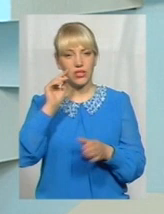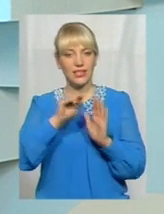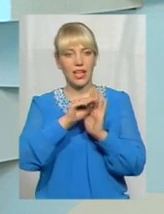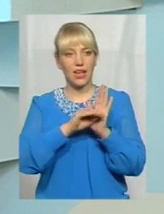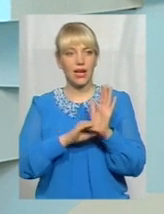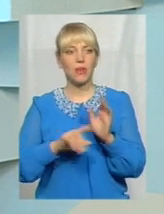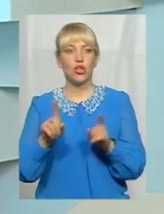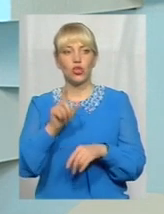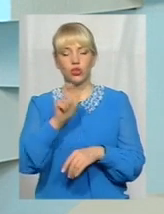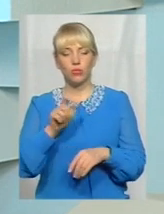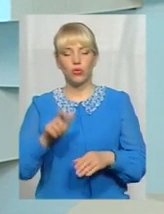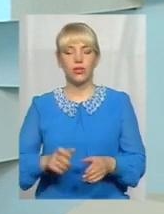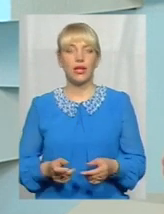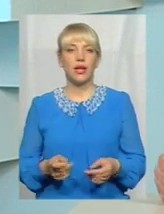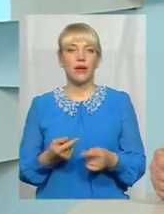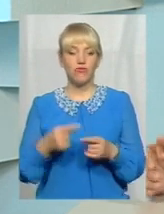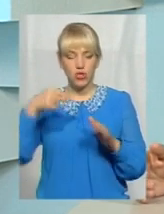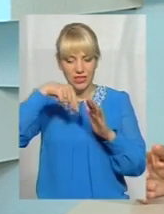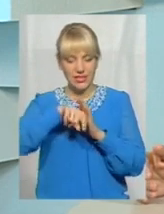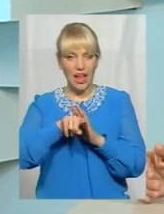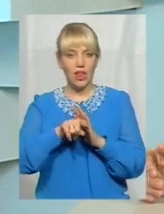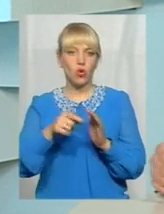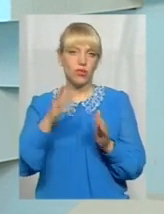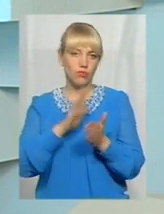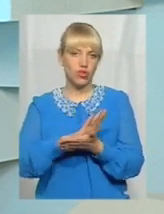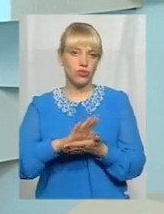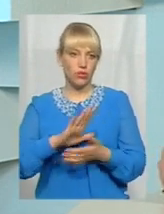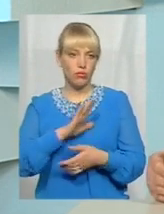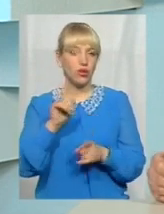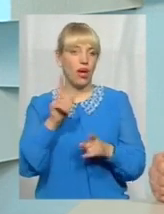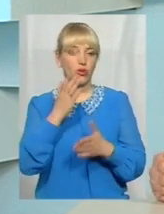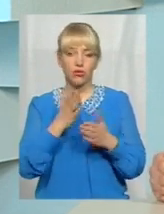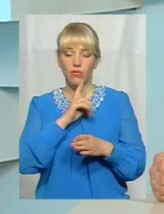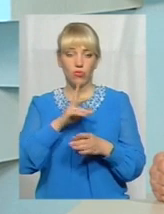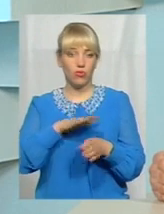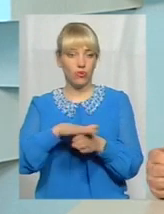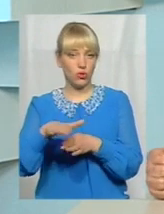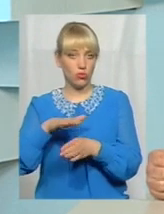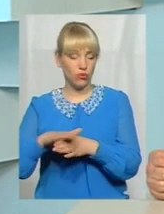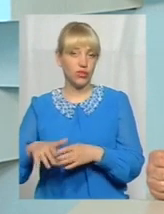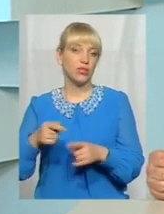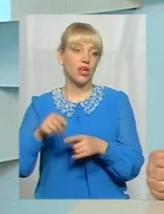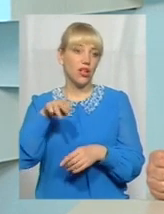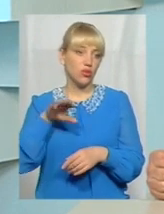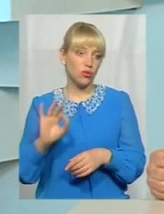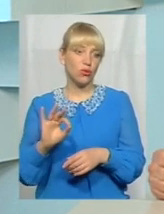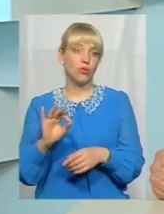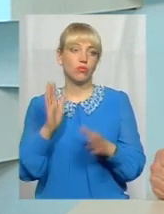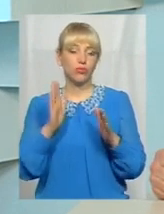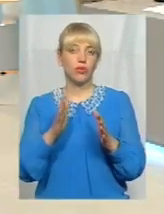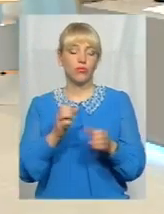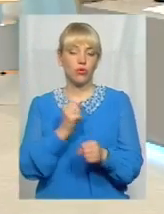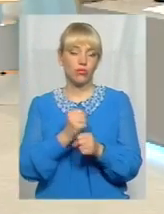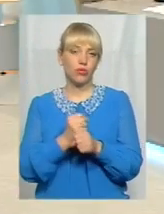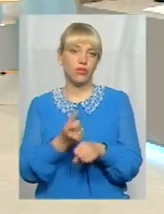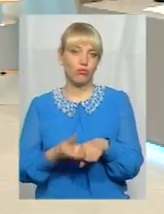щоб вони привели в порядок салони транспортних засобів. Якщо це не буде дотримуватися, то ми будемо робити більш